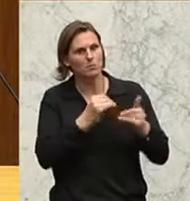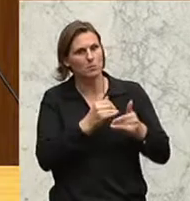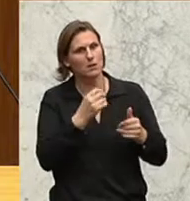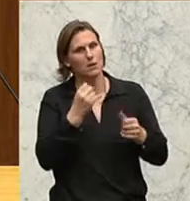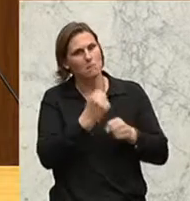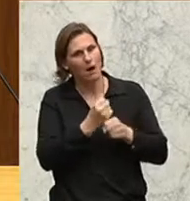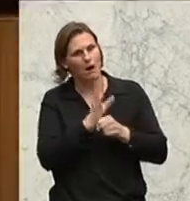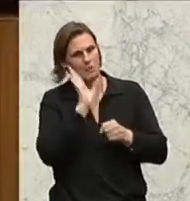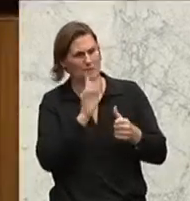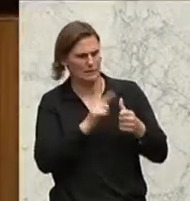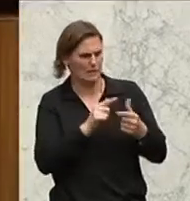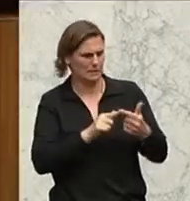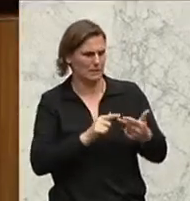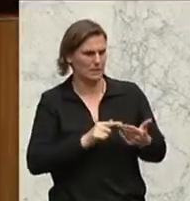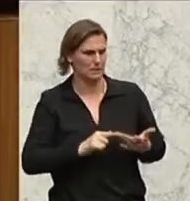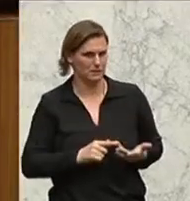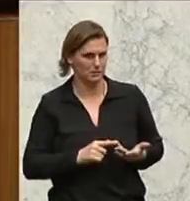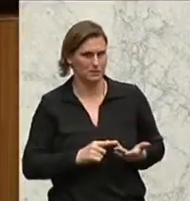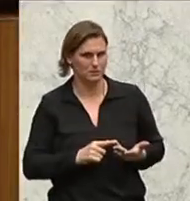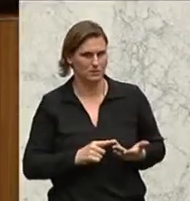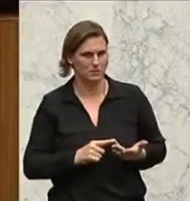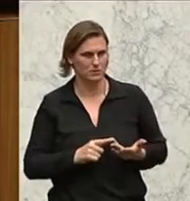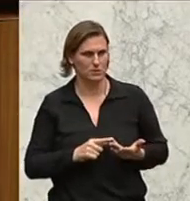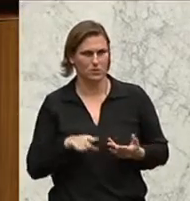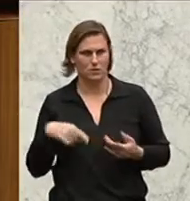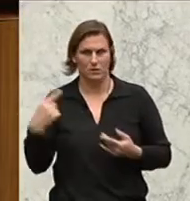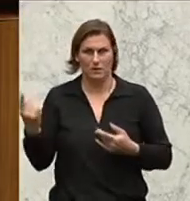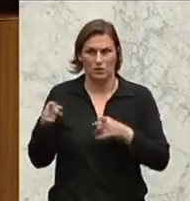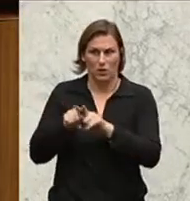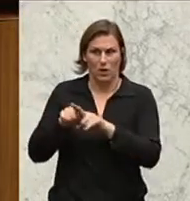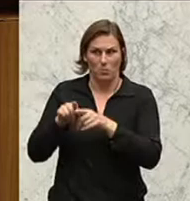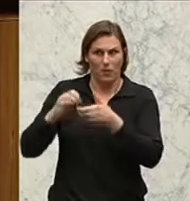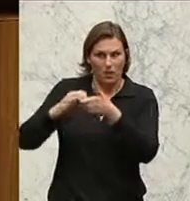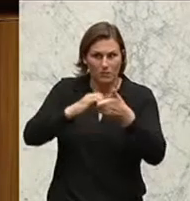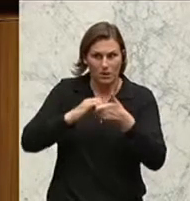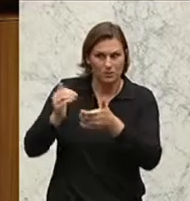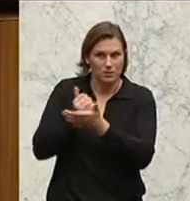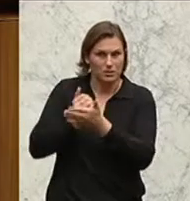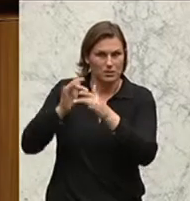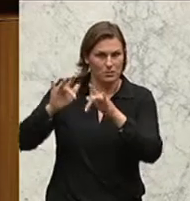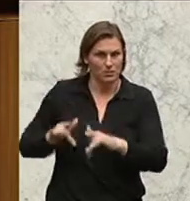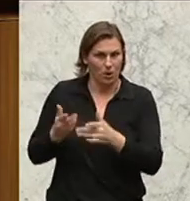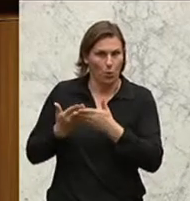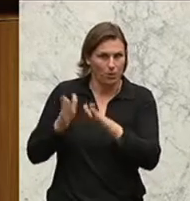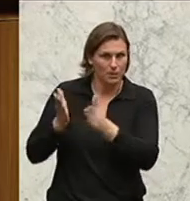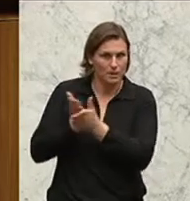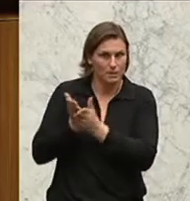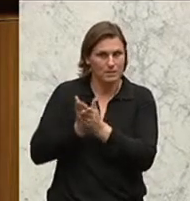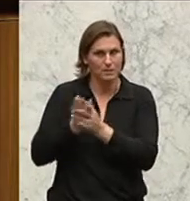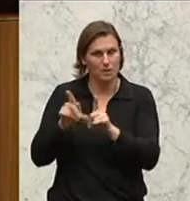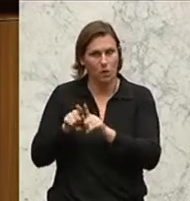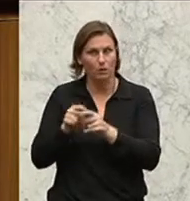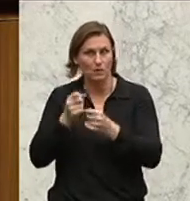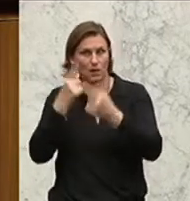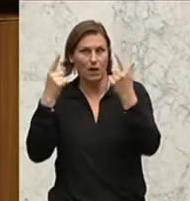machen Sie das. Natürlich sollte irgendwo dann da einmal ein Gewerkschaftsvertreter sitzen aus dem öffentlichen Dienst, der eine bestimmte Vorstellung